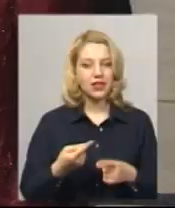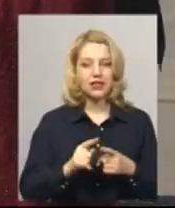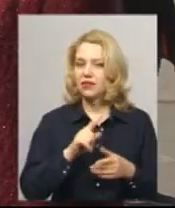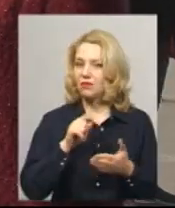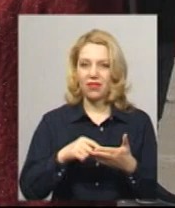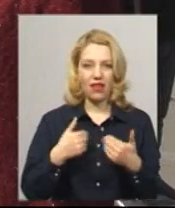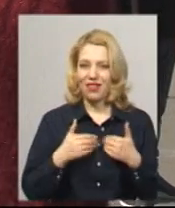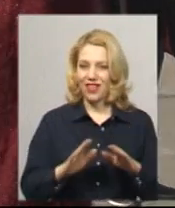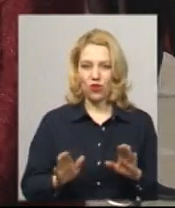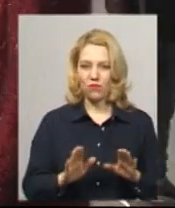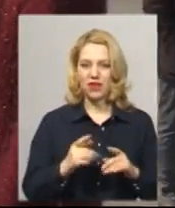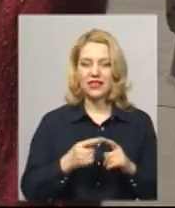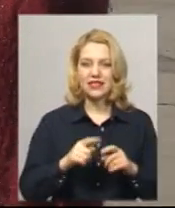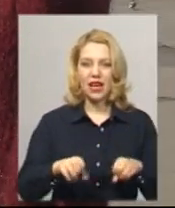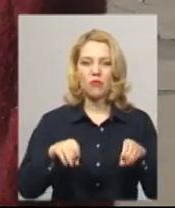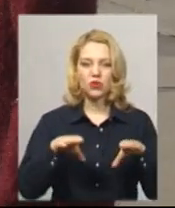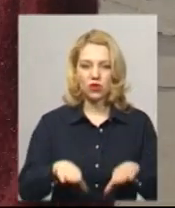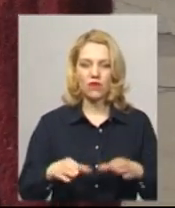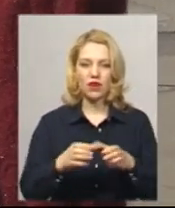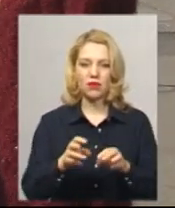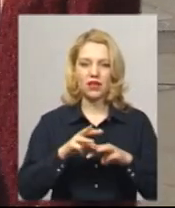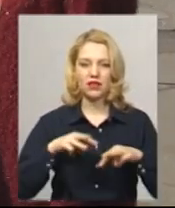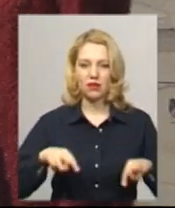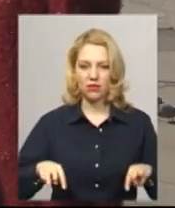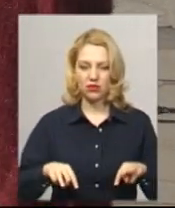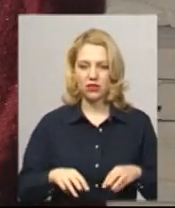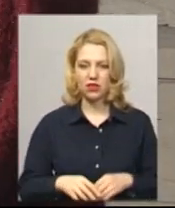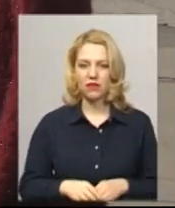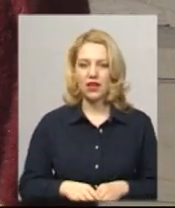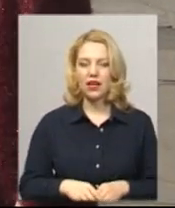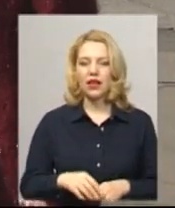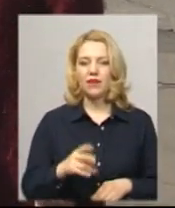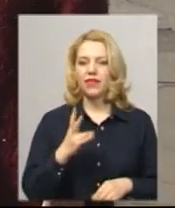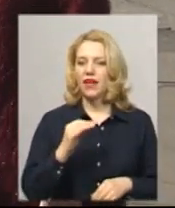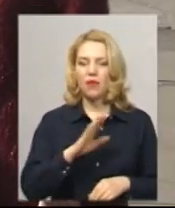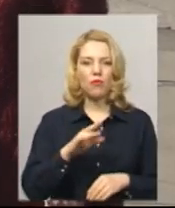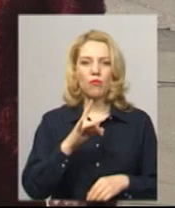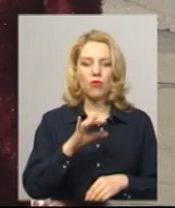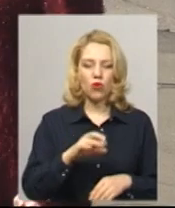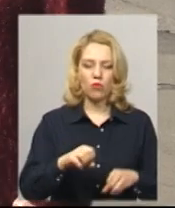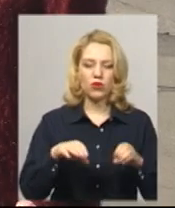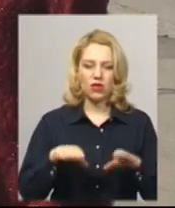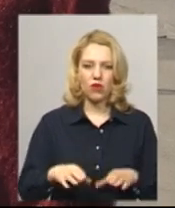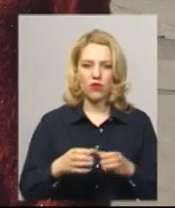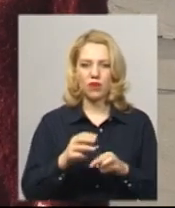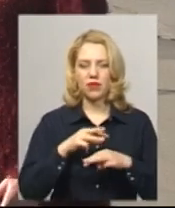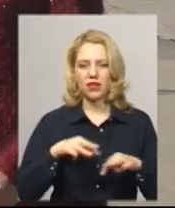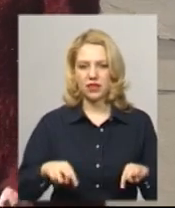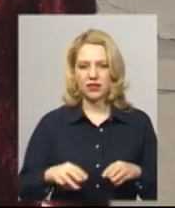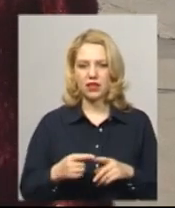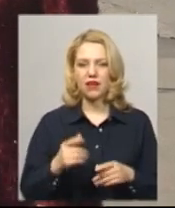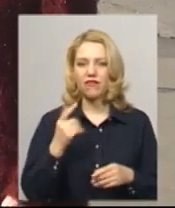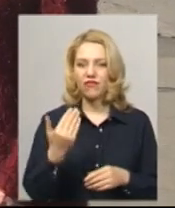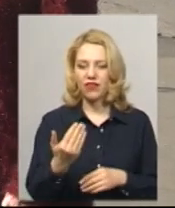не до мене. Це постанова Кабінету міністрів. Не постанова Кабінету міністрів? працюєте, що ви є людина.